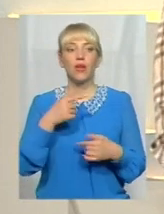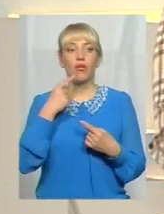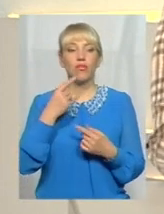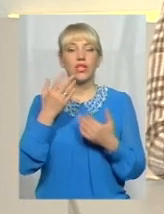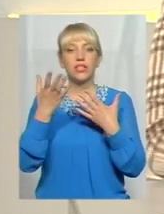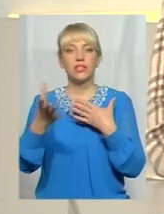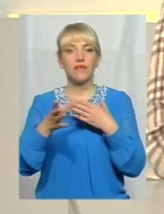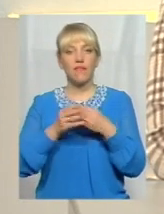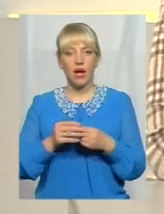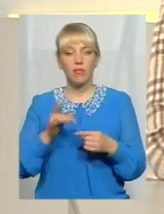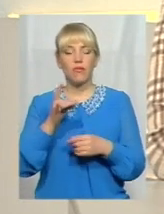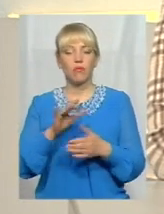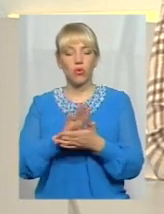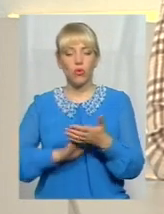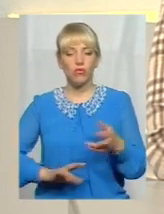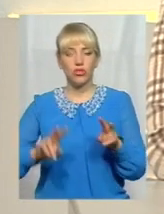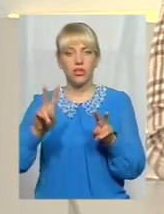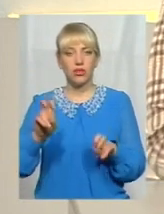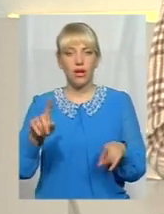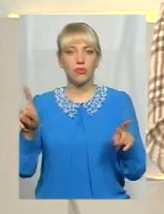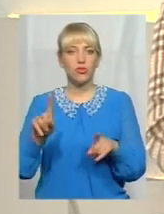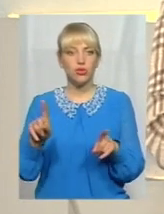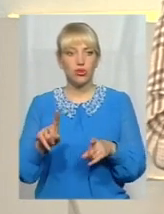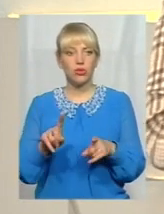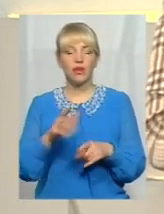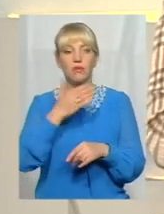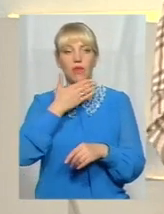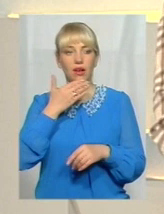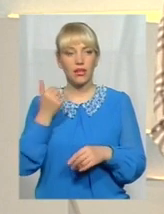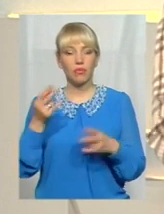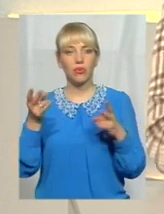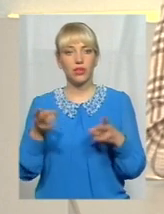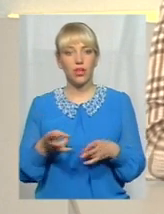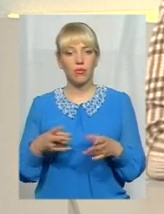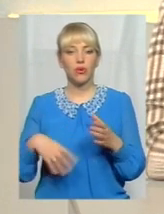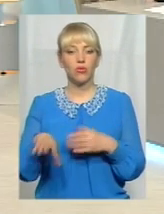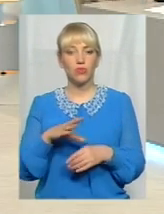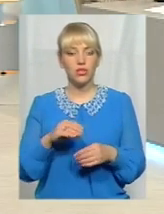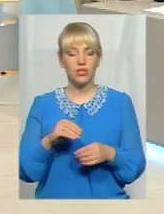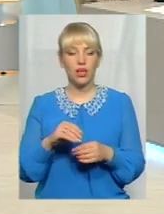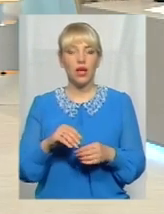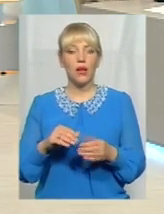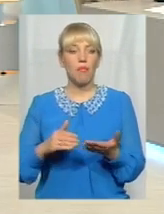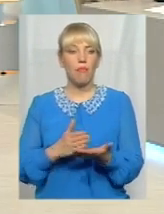вами в продовженні теми про те, що немає потреби усі маршрути